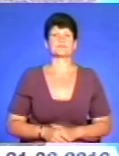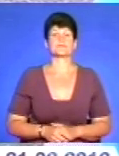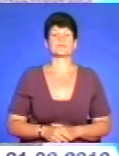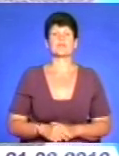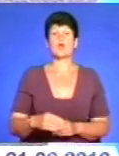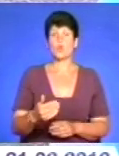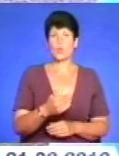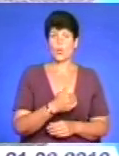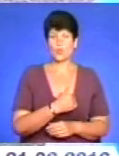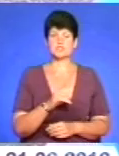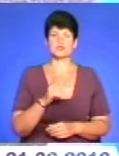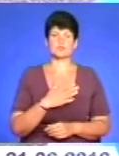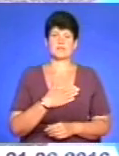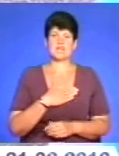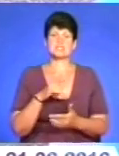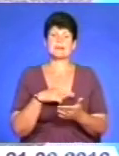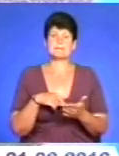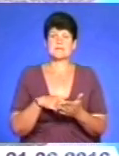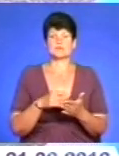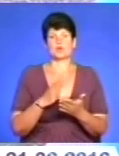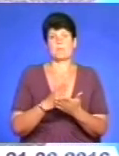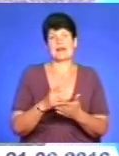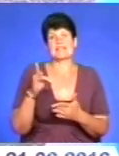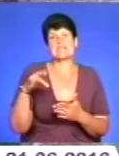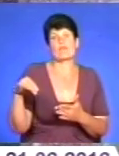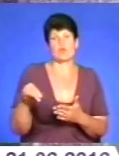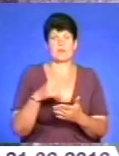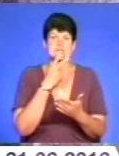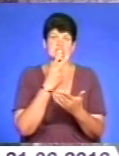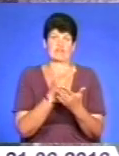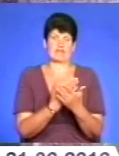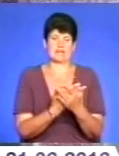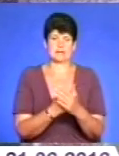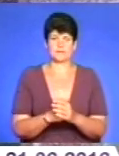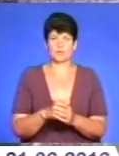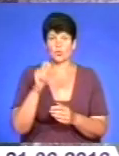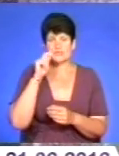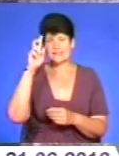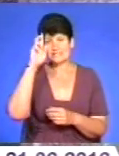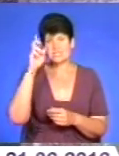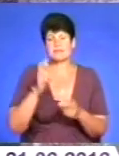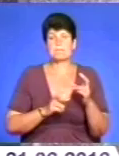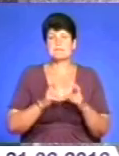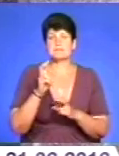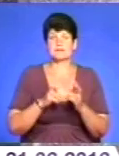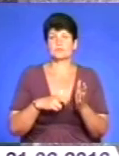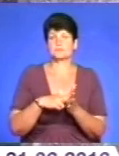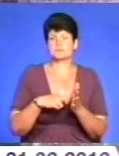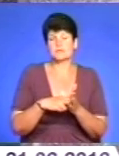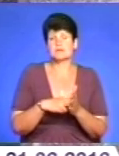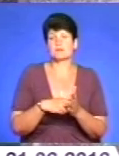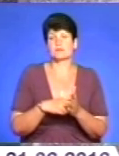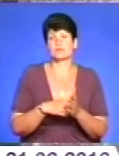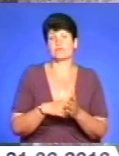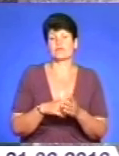Хочеться, щоб наше місто мало європейський вигляд. Українське державне підприємство поштового зв'язку визначило стратегію,